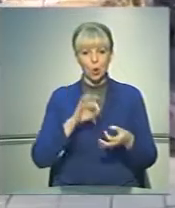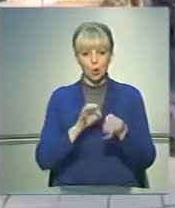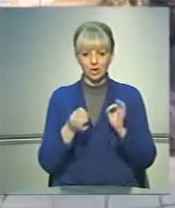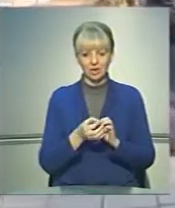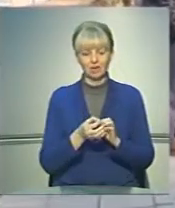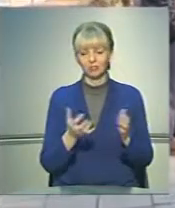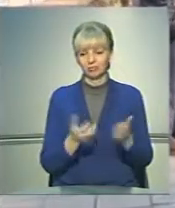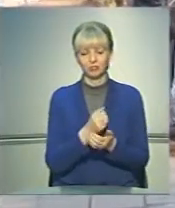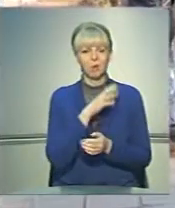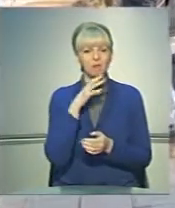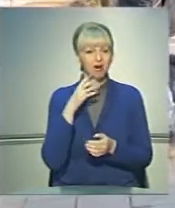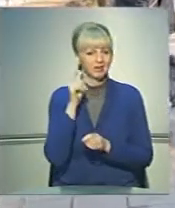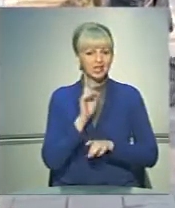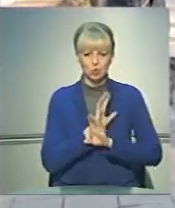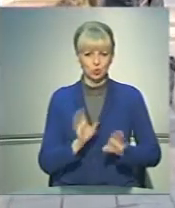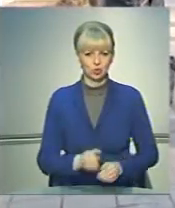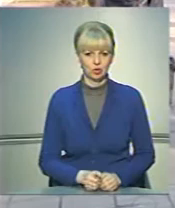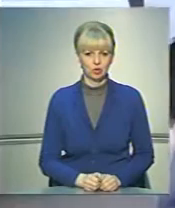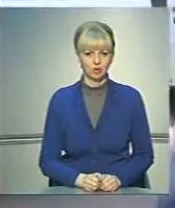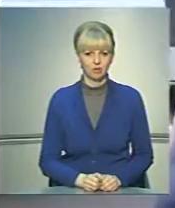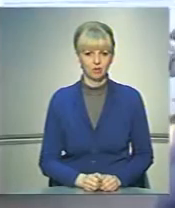Олімпіади призведе до багатьох незручностей.